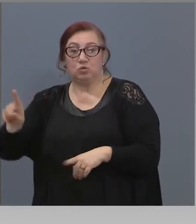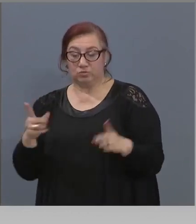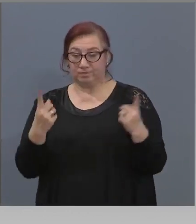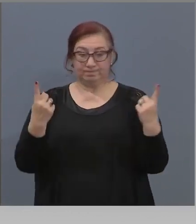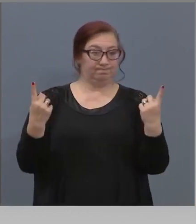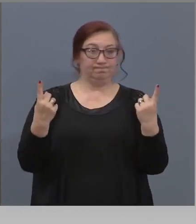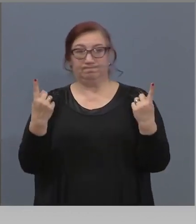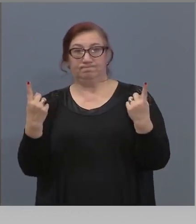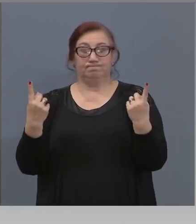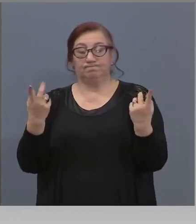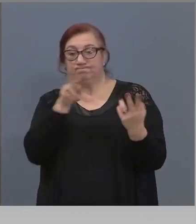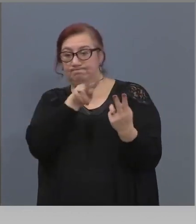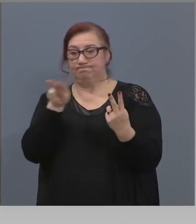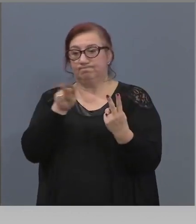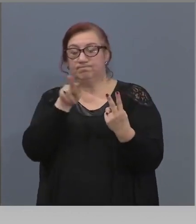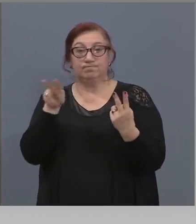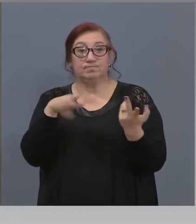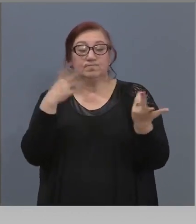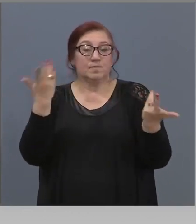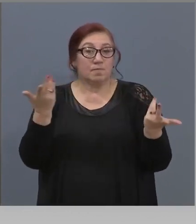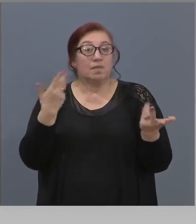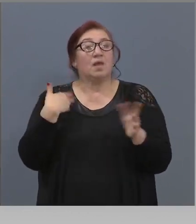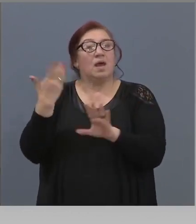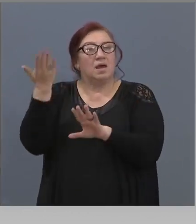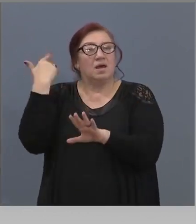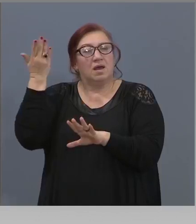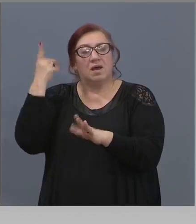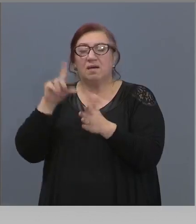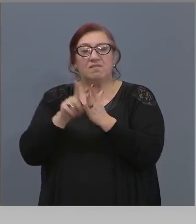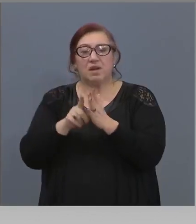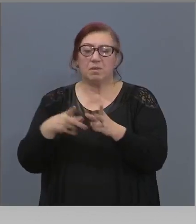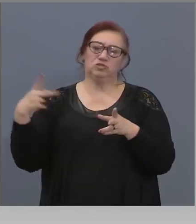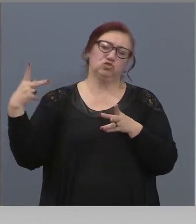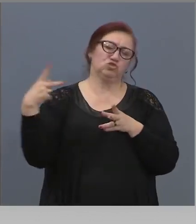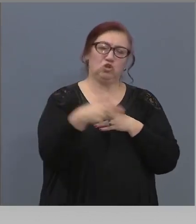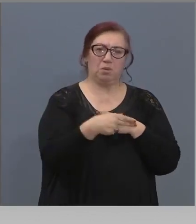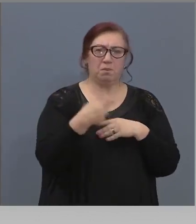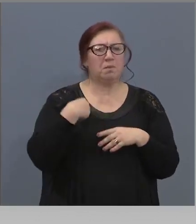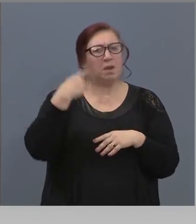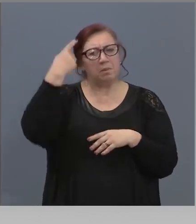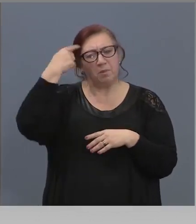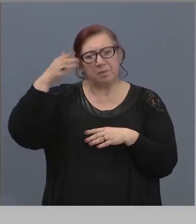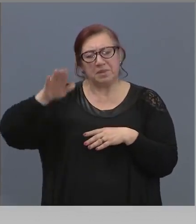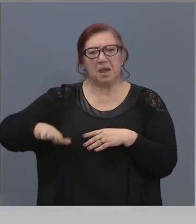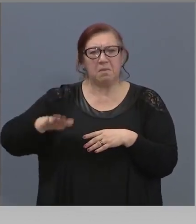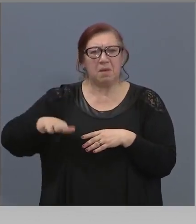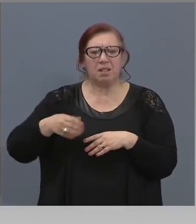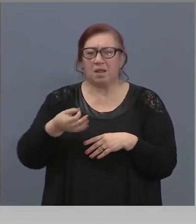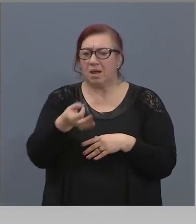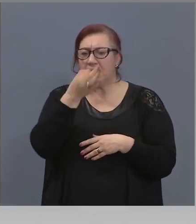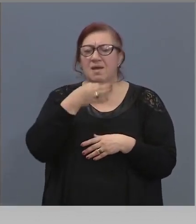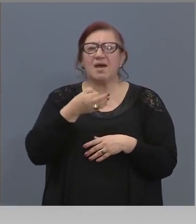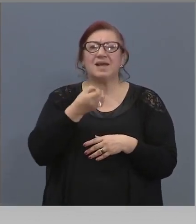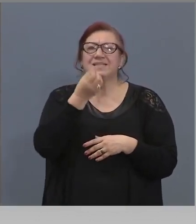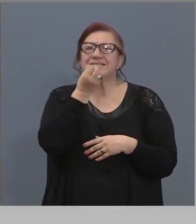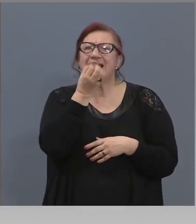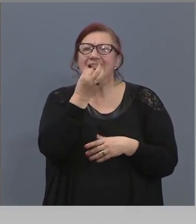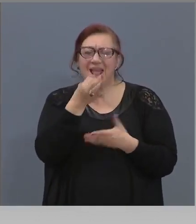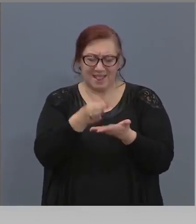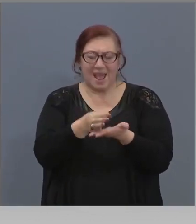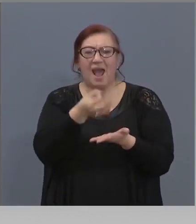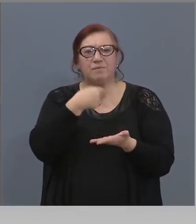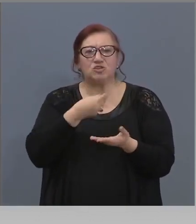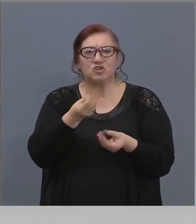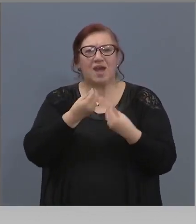И за това на времето са го спрели. Аз като бях малък с хинини ликуваха, беха ни зелени хапчета си ги